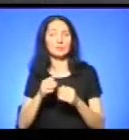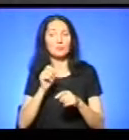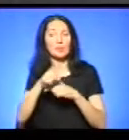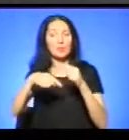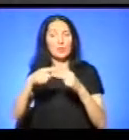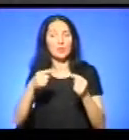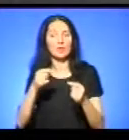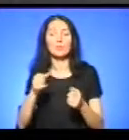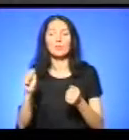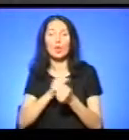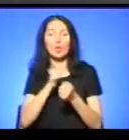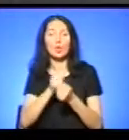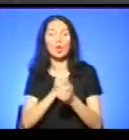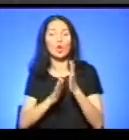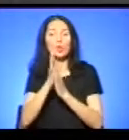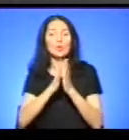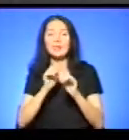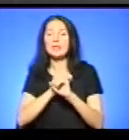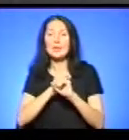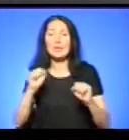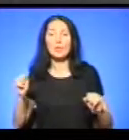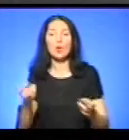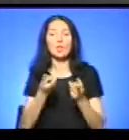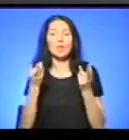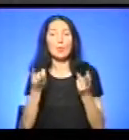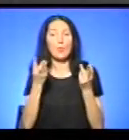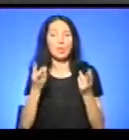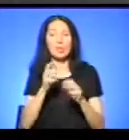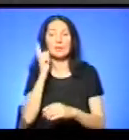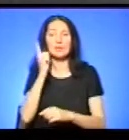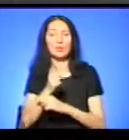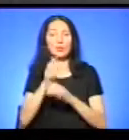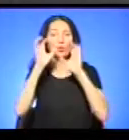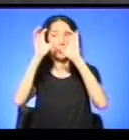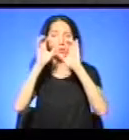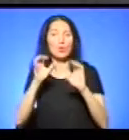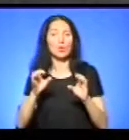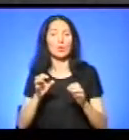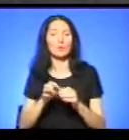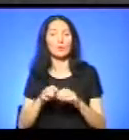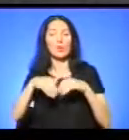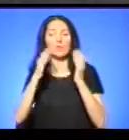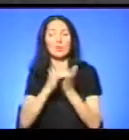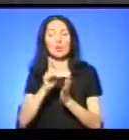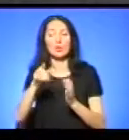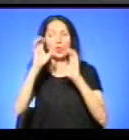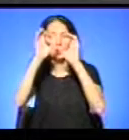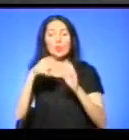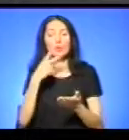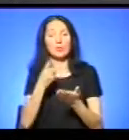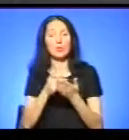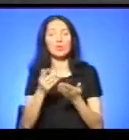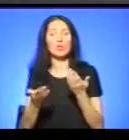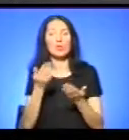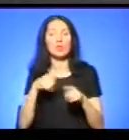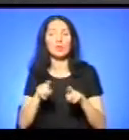суха рослинність не можна її випалювати. Заборонено закону. Взагалі, то закон передбачав, що можливі